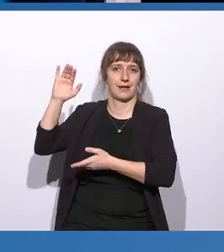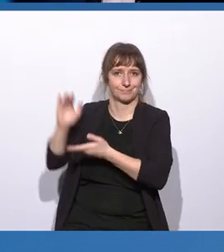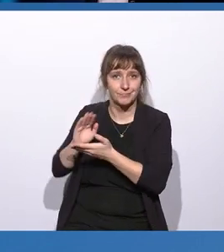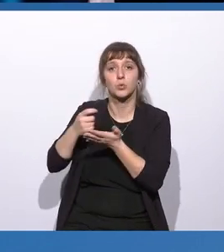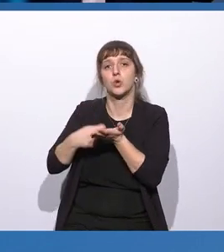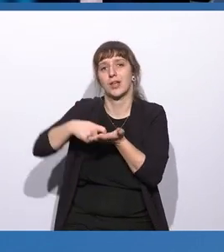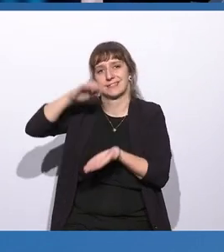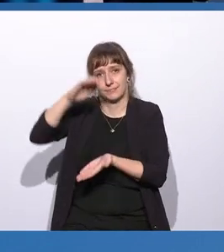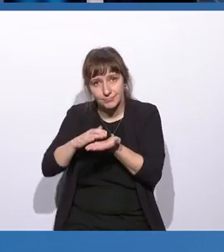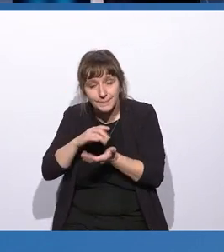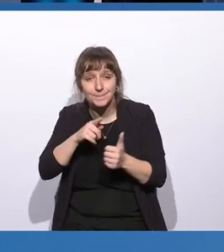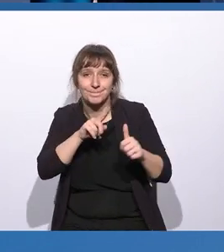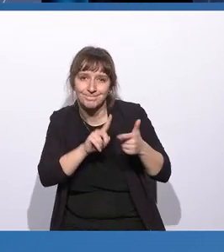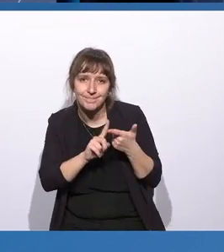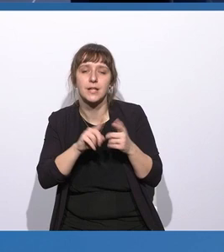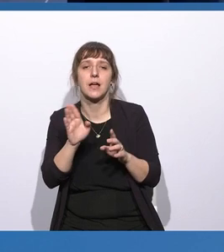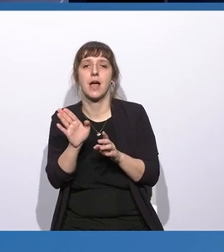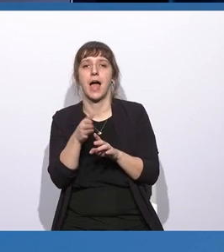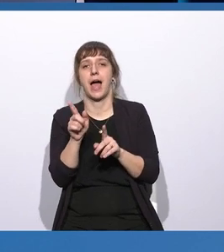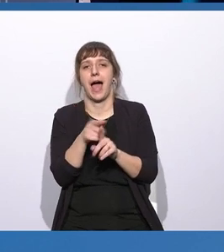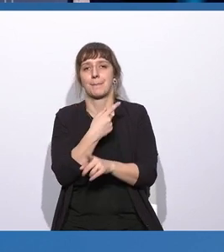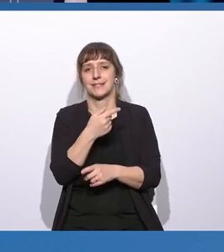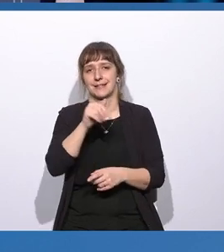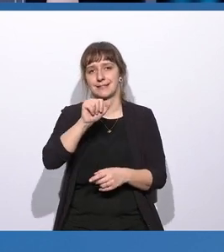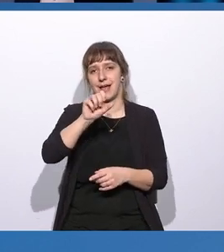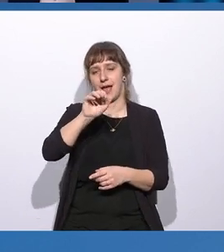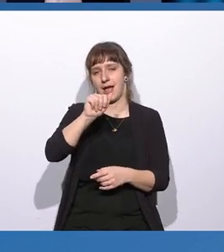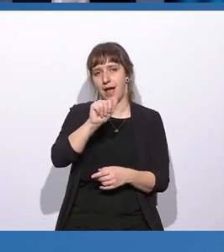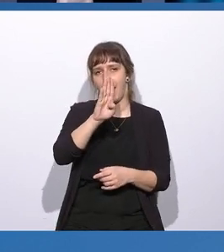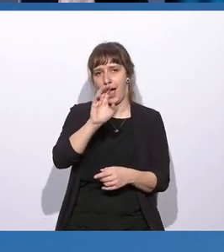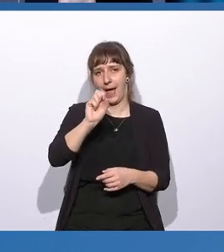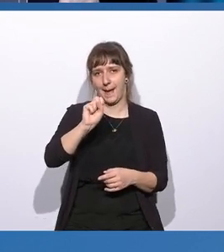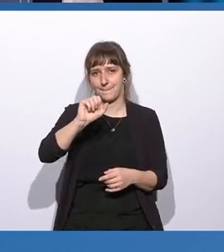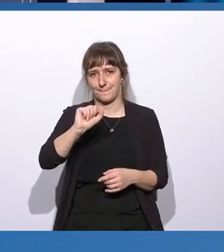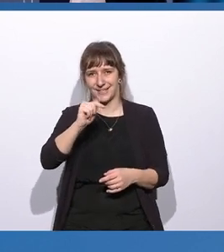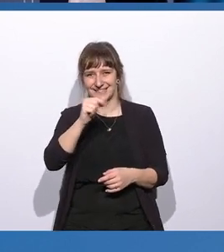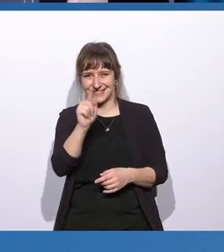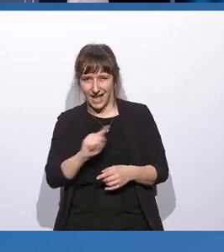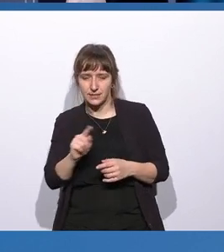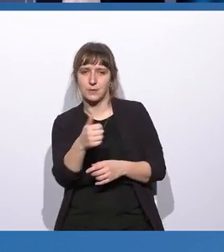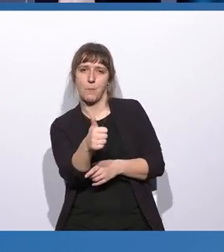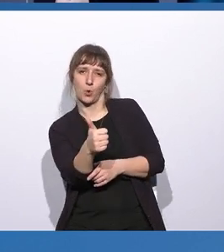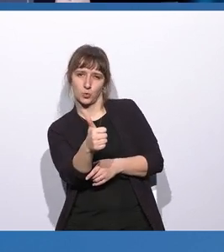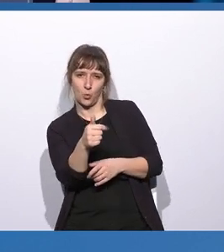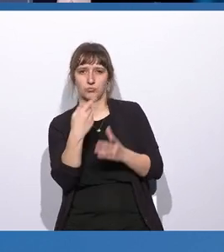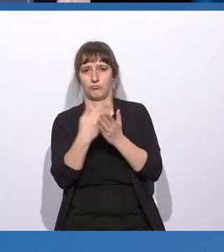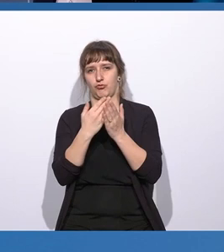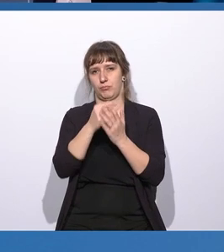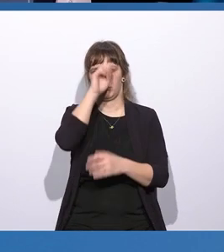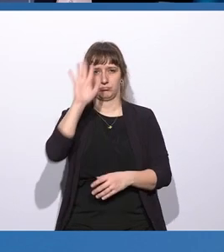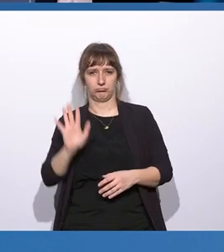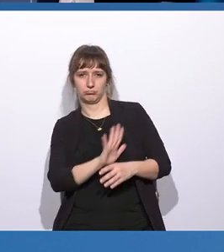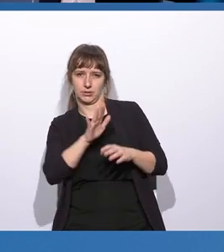Absatzprognose. Wir können auf Basis historischer Daten gewisse Absatzprognosen für gewisse Landesbereiche